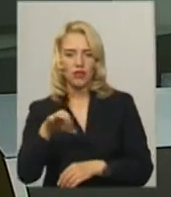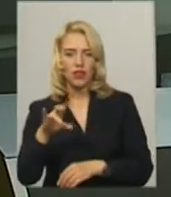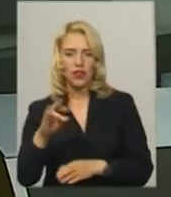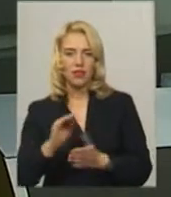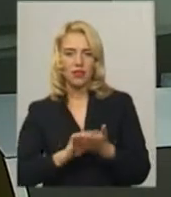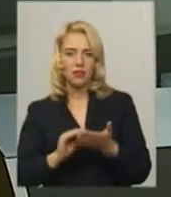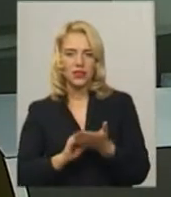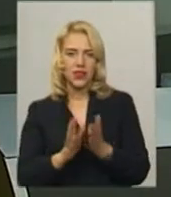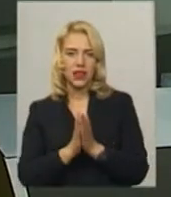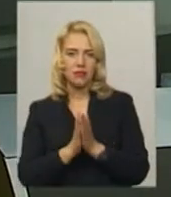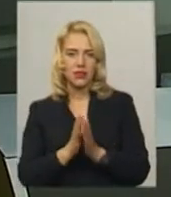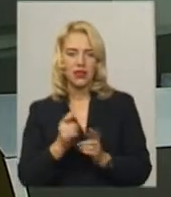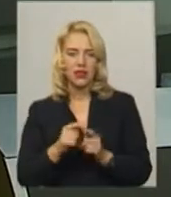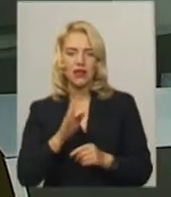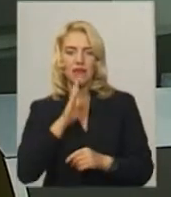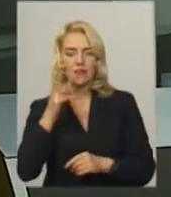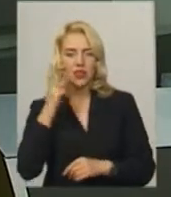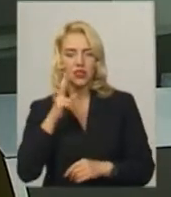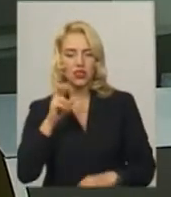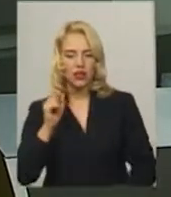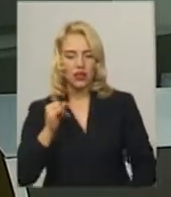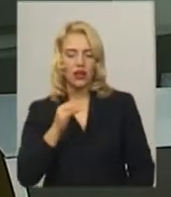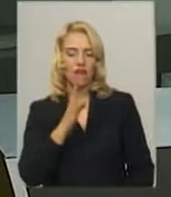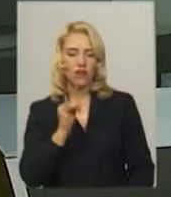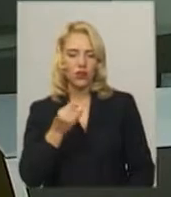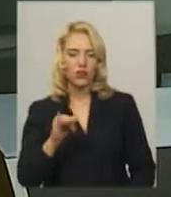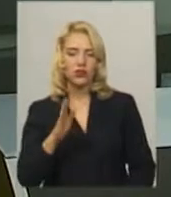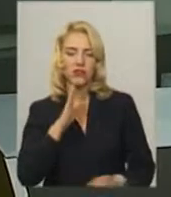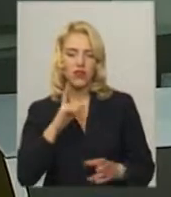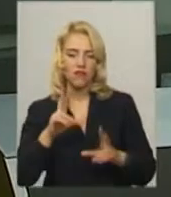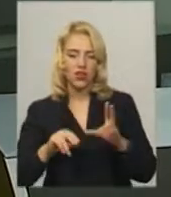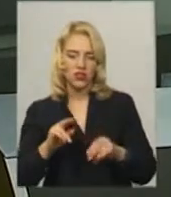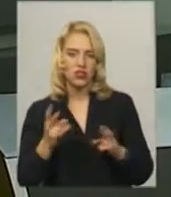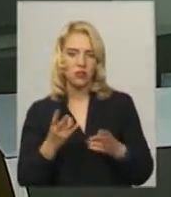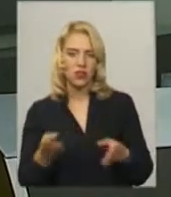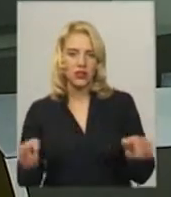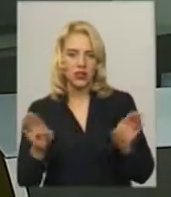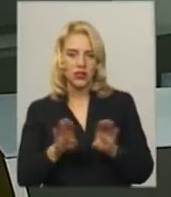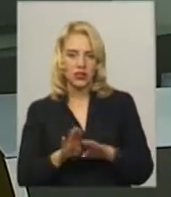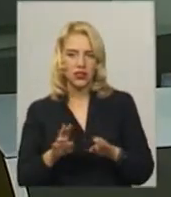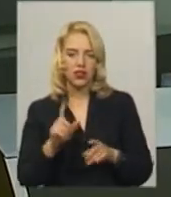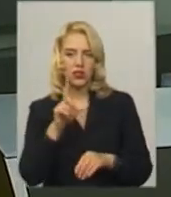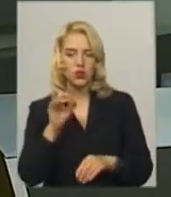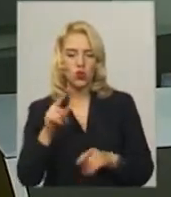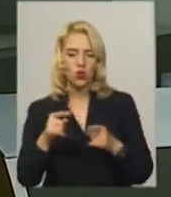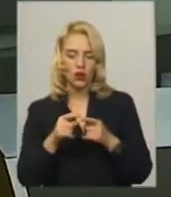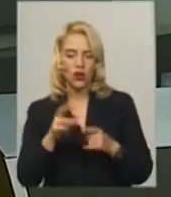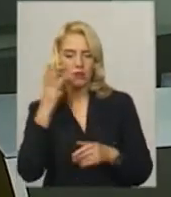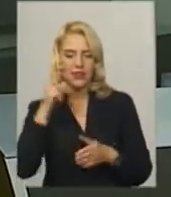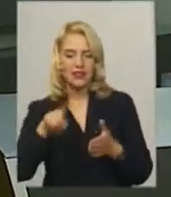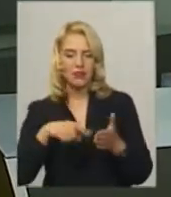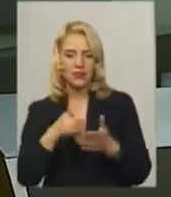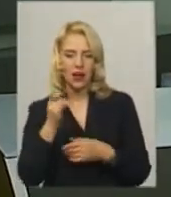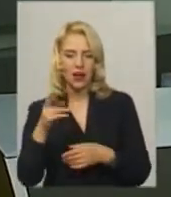хмельничанка Анастасія Гуй. Дівчина вважає, що потрібно закрити зоокуточок, а в Хмельницькій міській раді це питання розглядатимуть на засіданні.